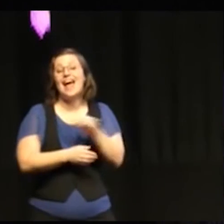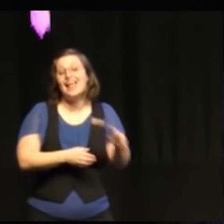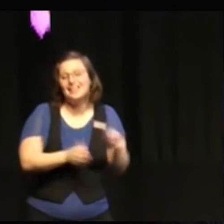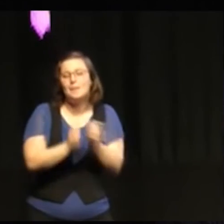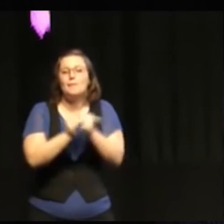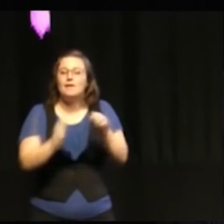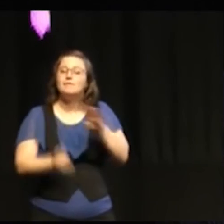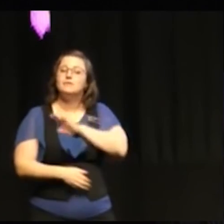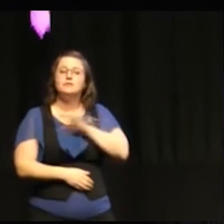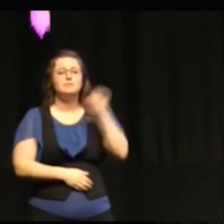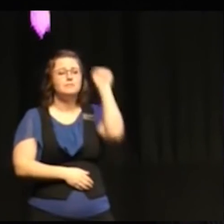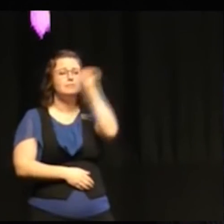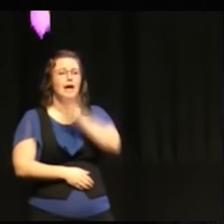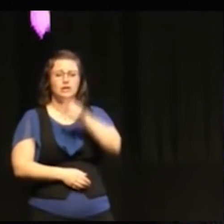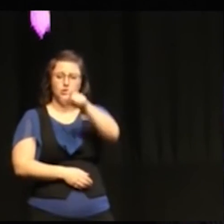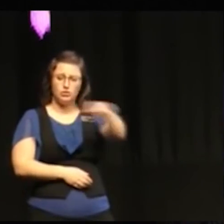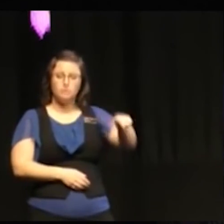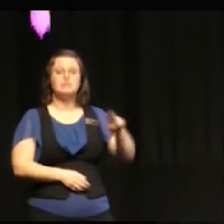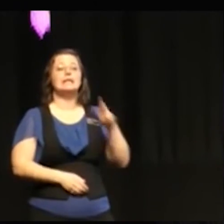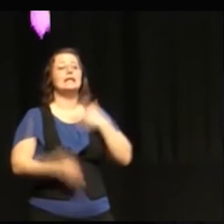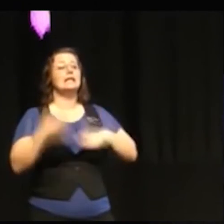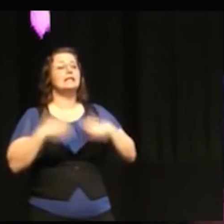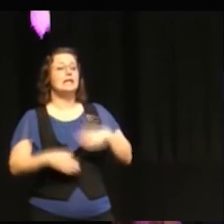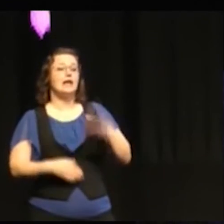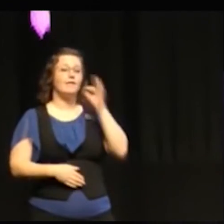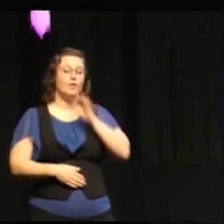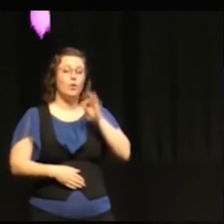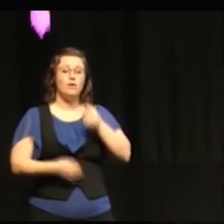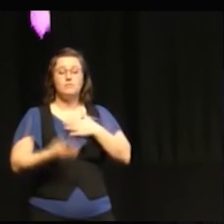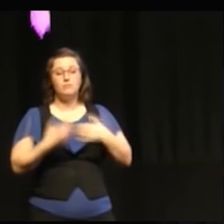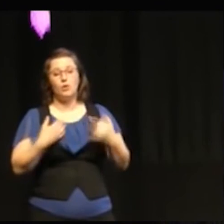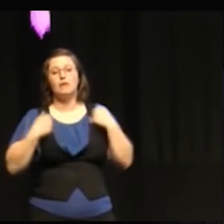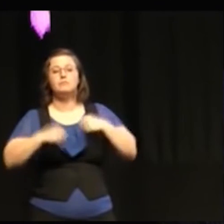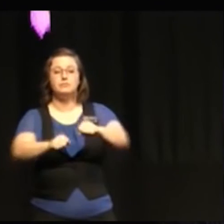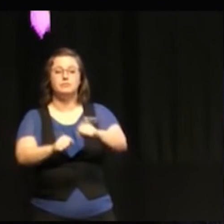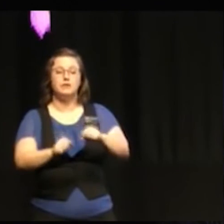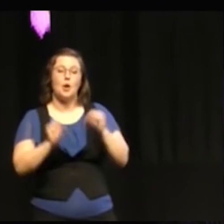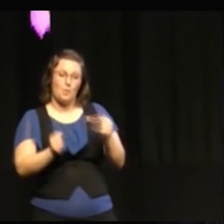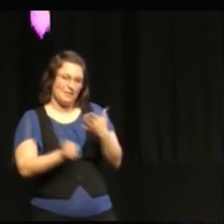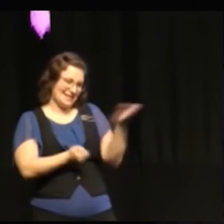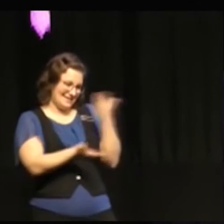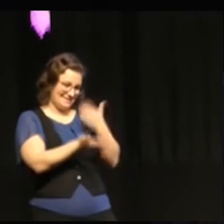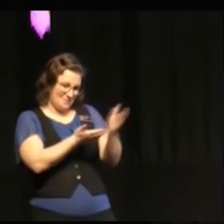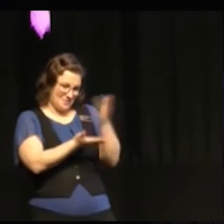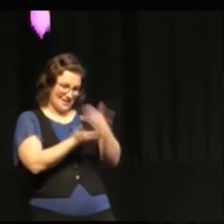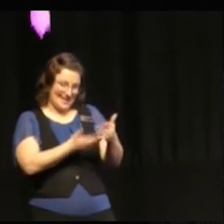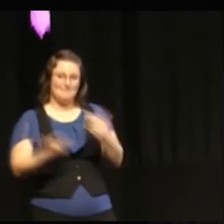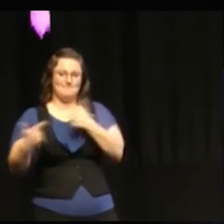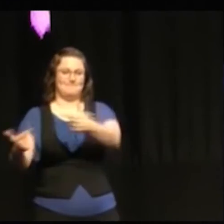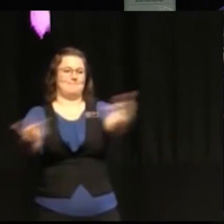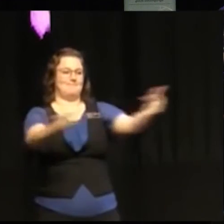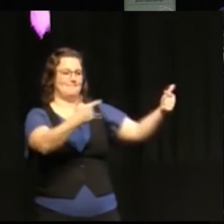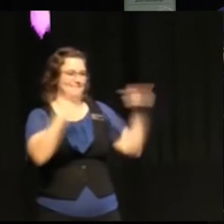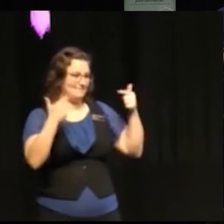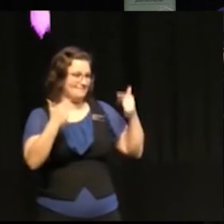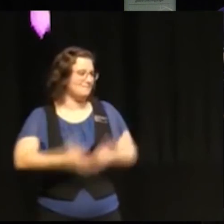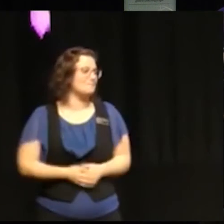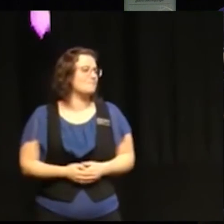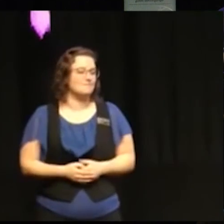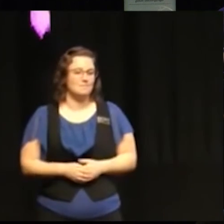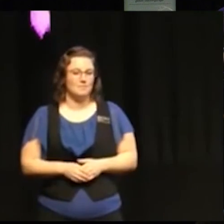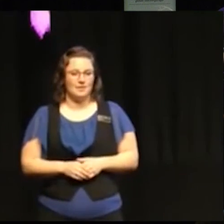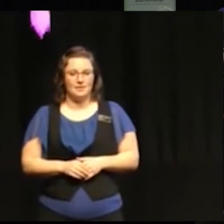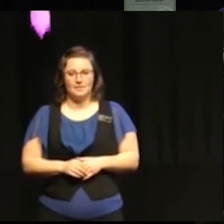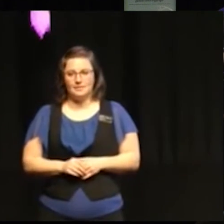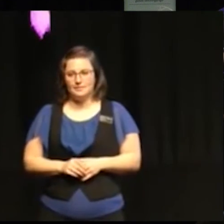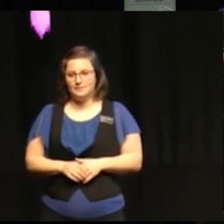väldigt många som intresserar av de här frågorna väl många som driver och jag hoppas att ni kommer fortsätta också göra det tack så hemskt mycket tack så